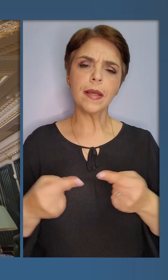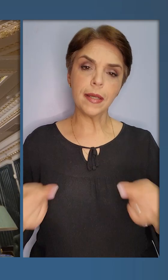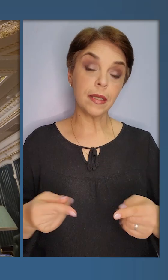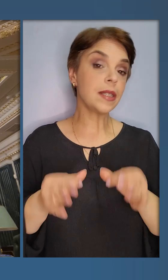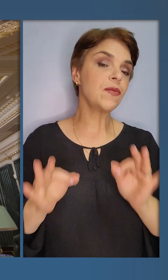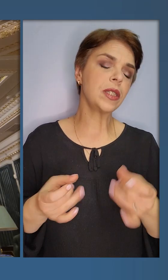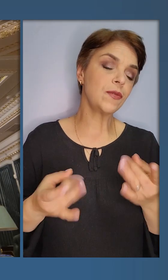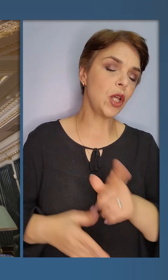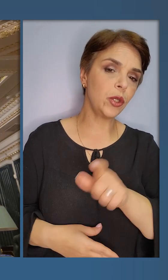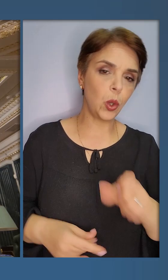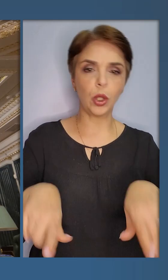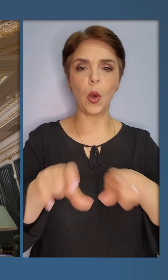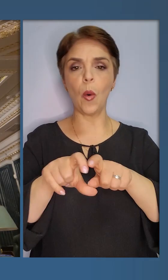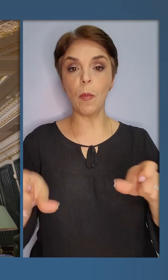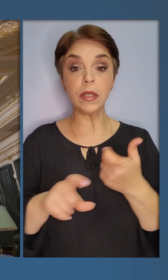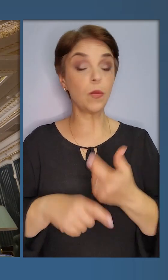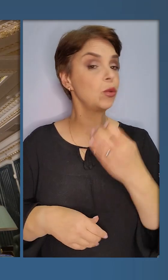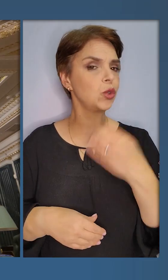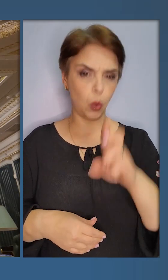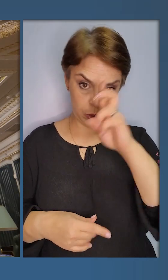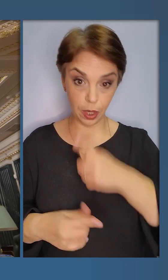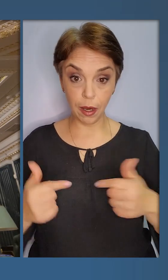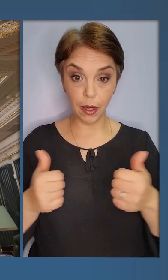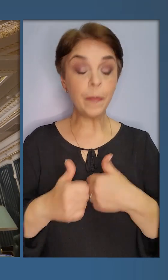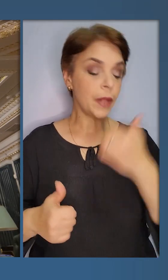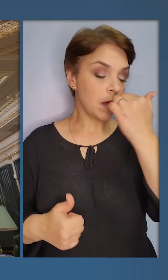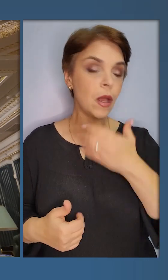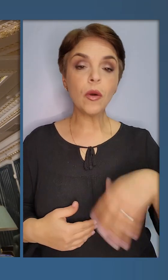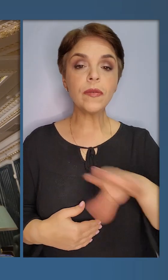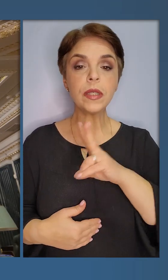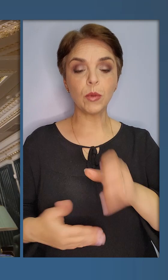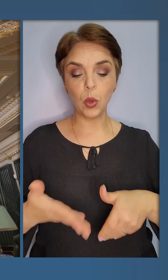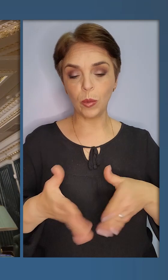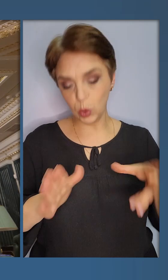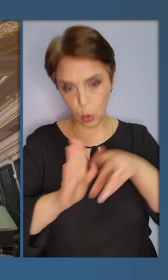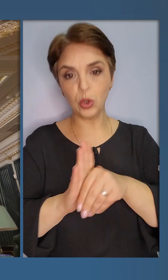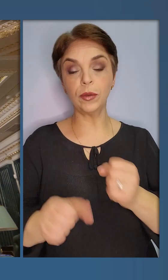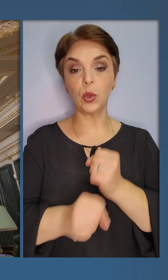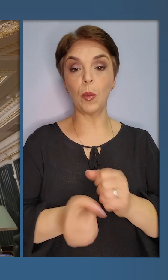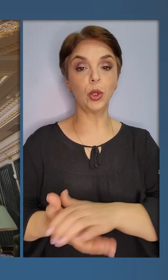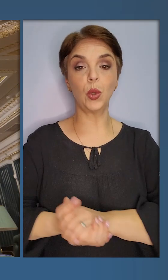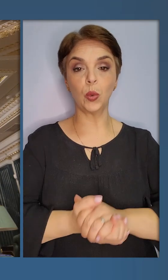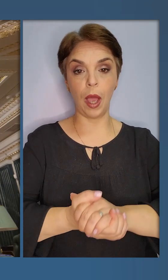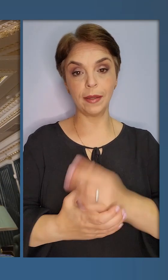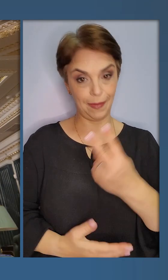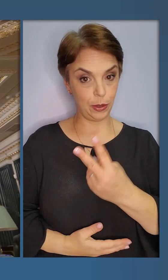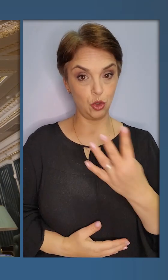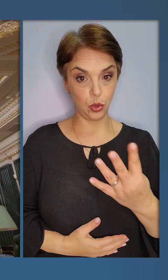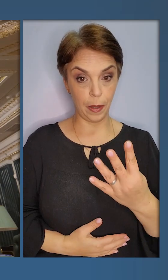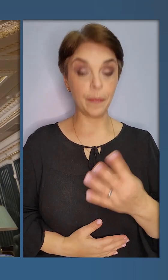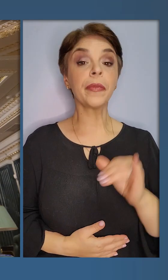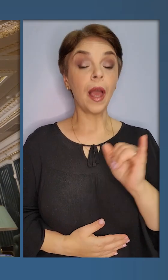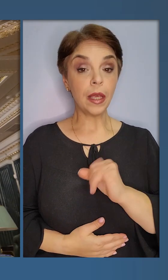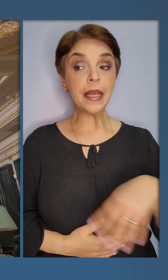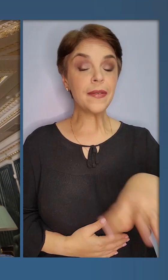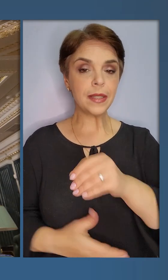різних і звичайні люди, і компанії з понад сотні країн. Я дякую всім, хто долучився до роботи United24